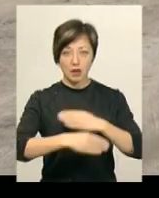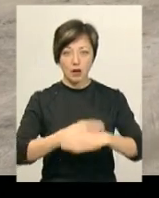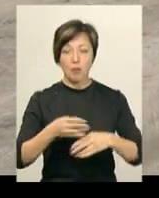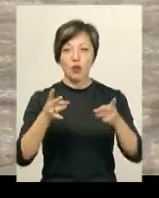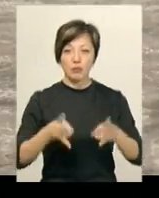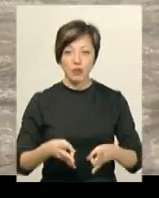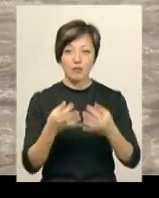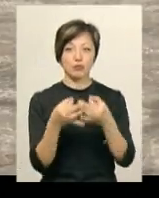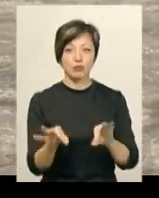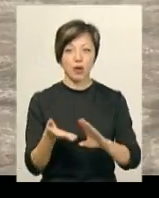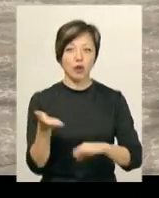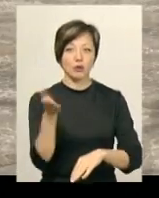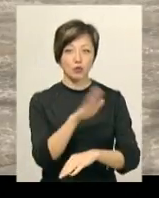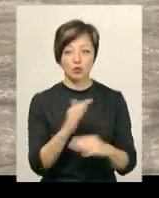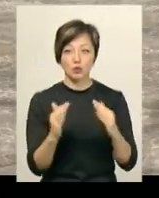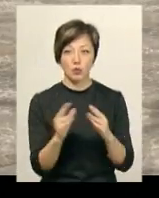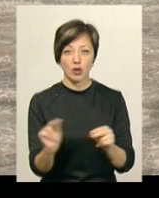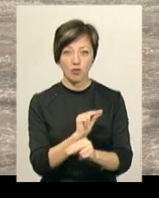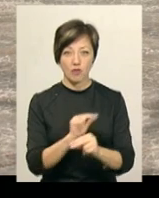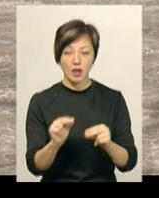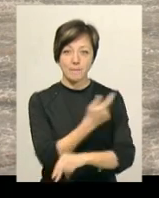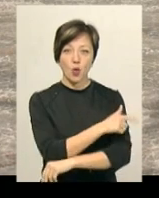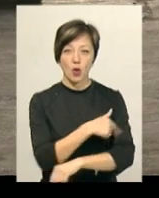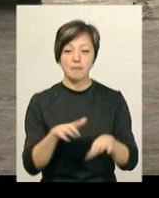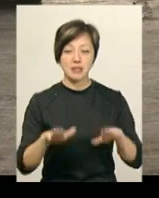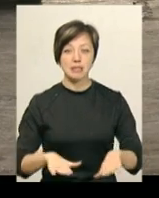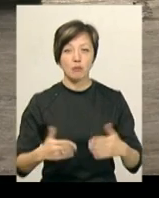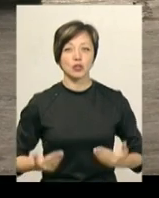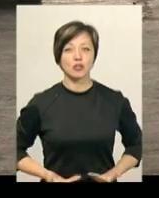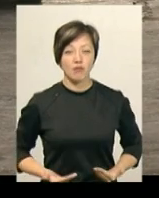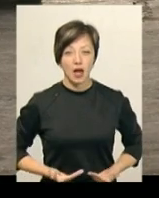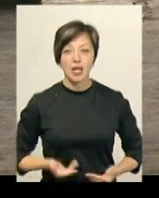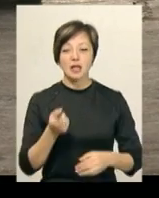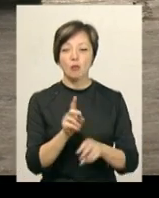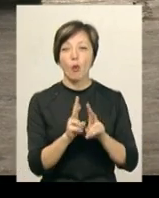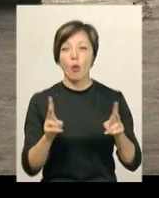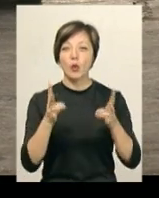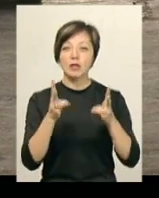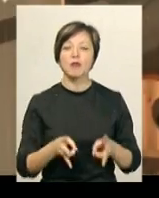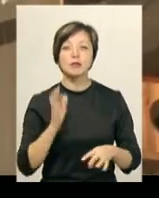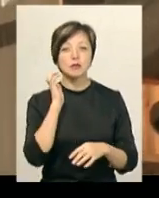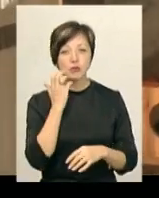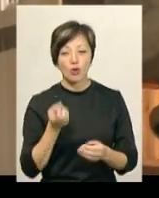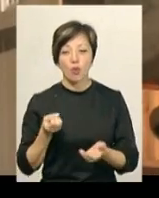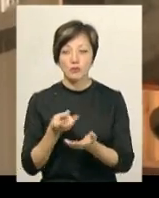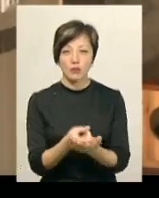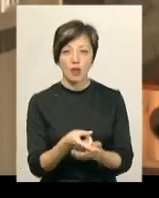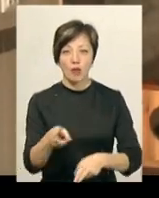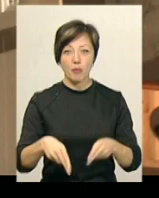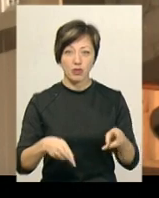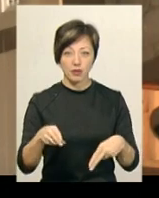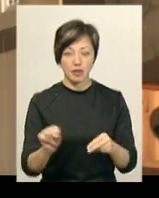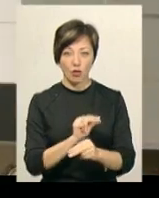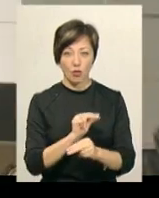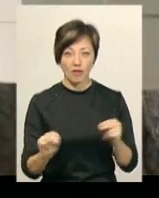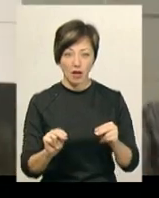потерпілого відпускають на амбулаторне лікування у поліклініку за місцем проживання. Тим ж, в кого травми серйозніші, госпіталізують на оперативне